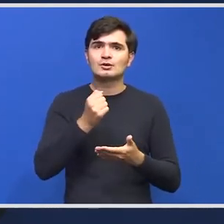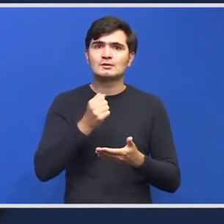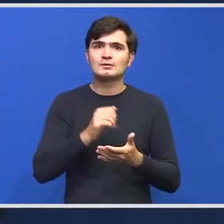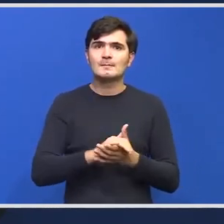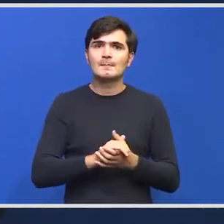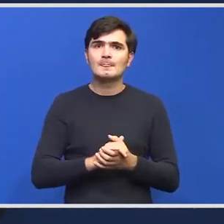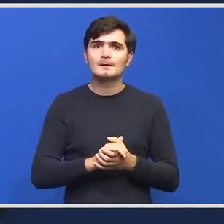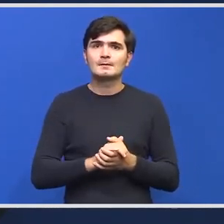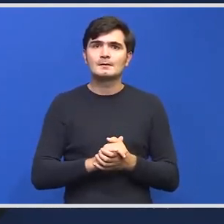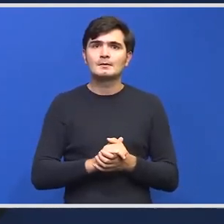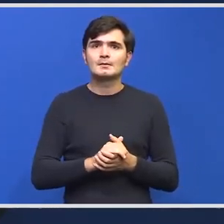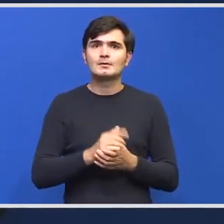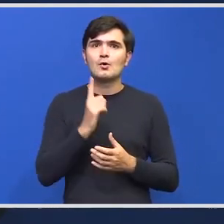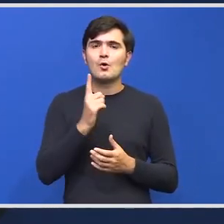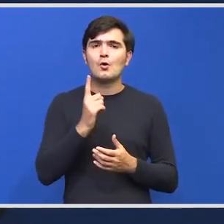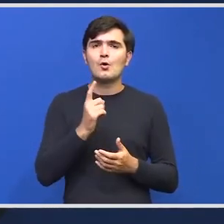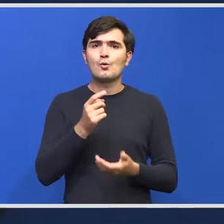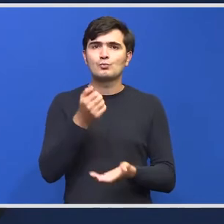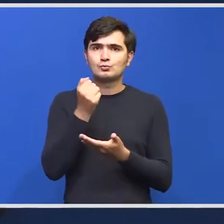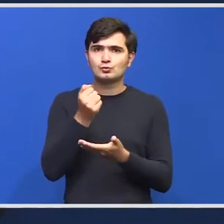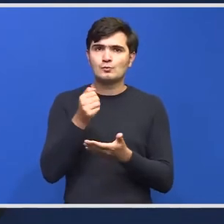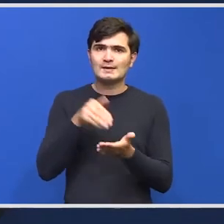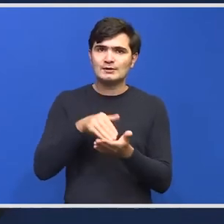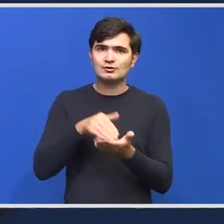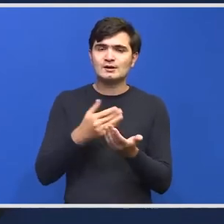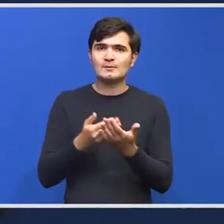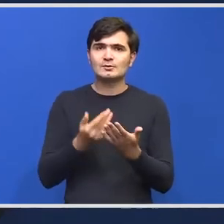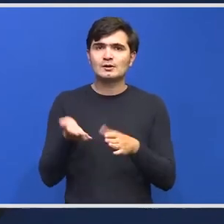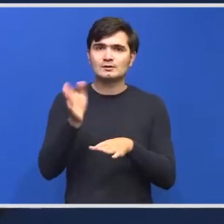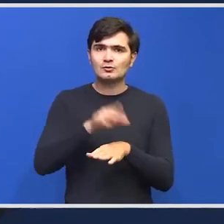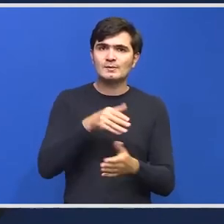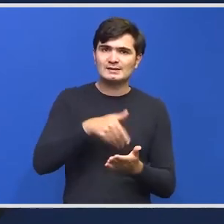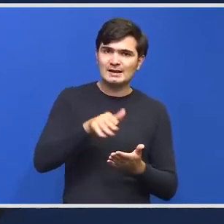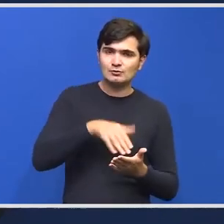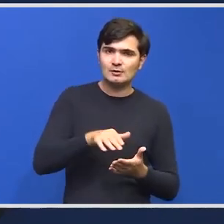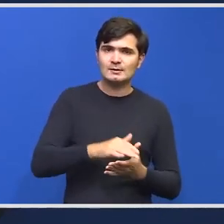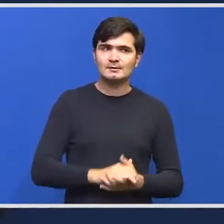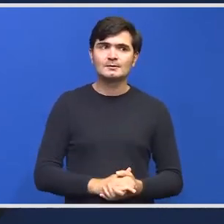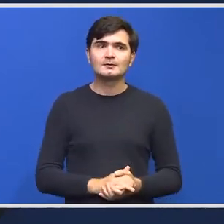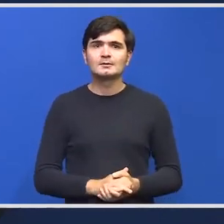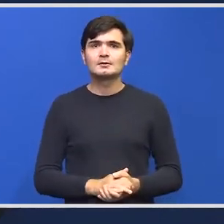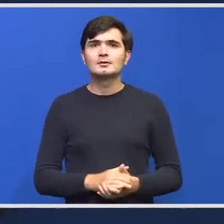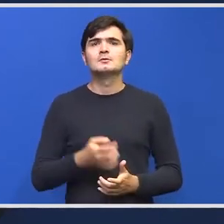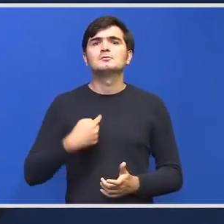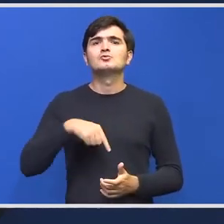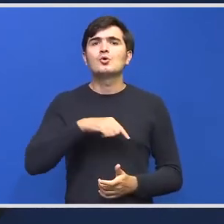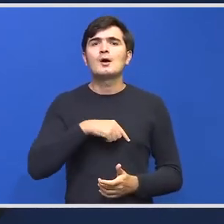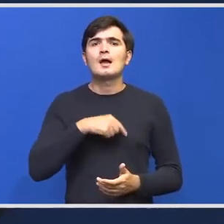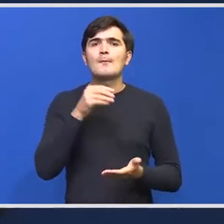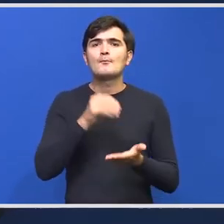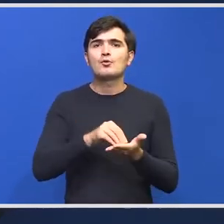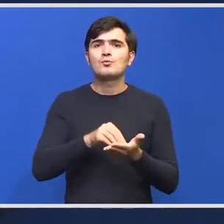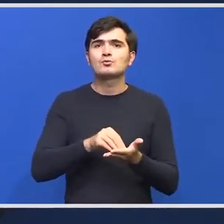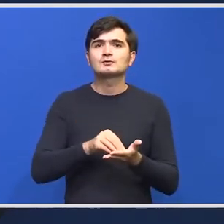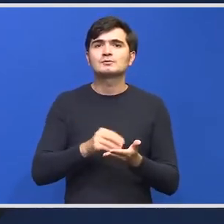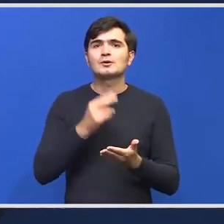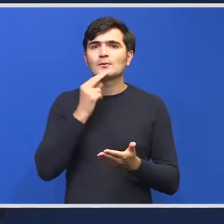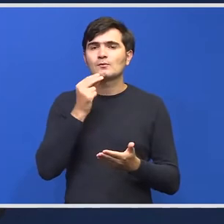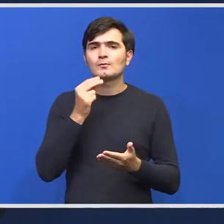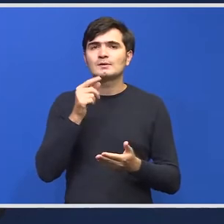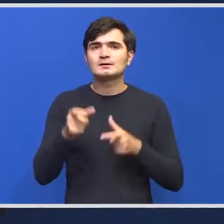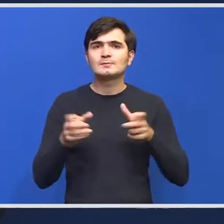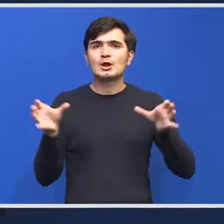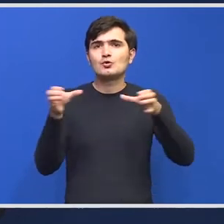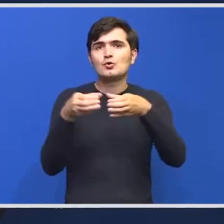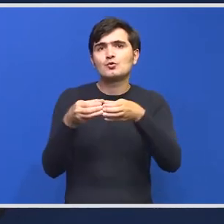a încerca să se amortizeze aceste cheltuieli suplimentare? Noi ne propunem ca acest grup de lucru interministeria să